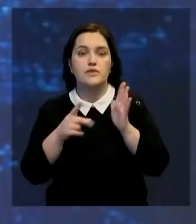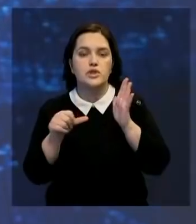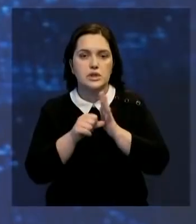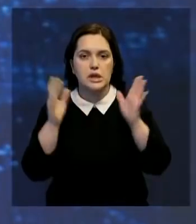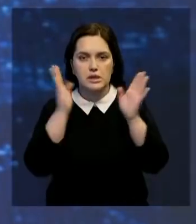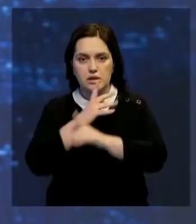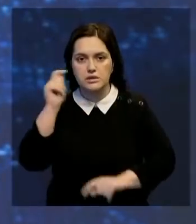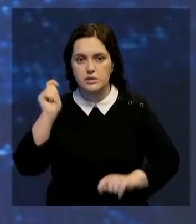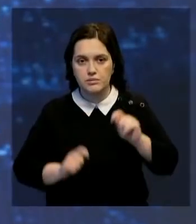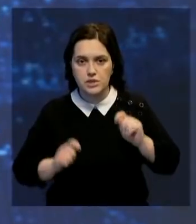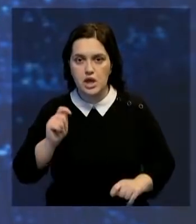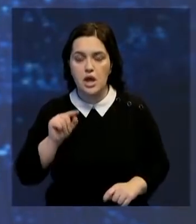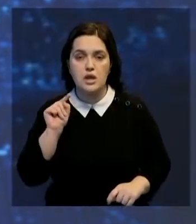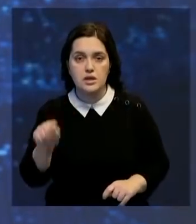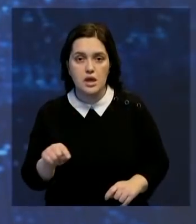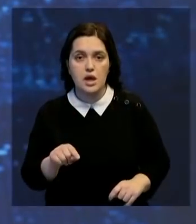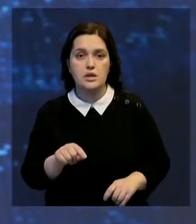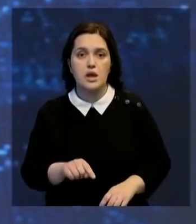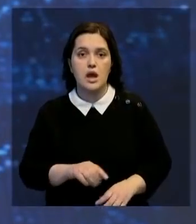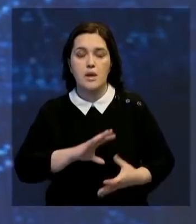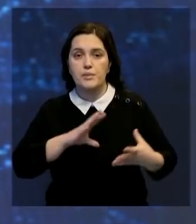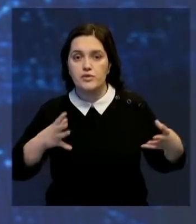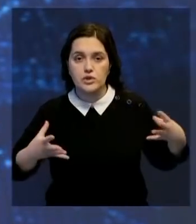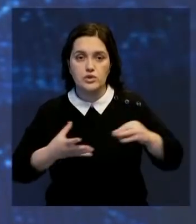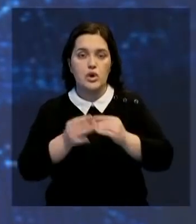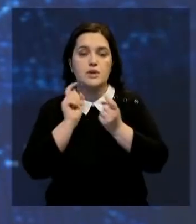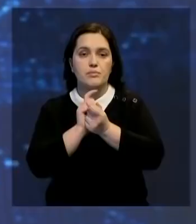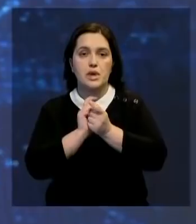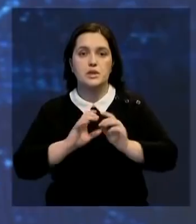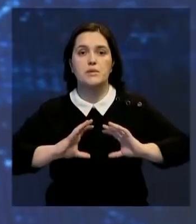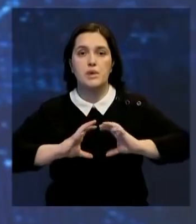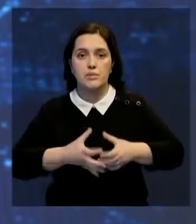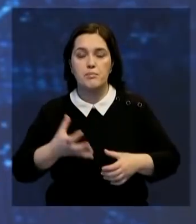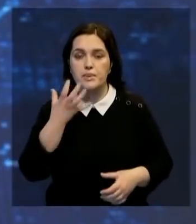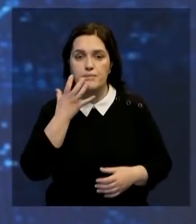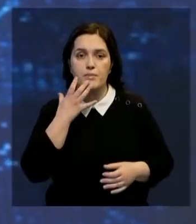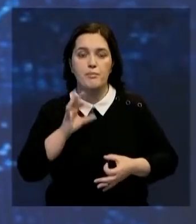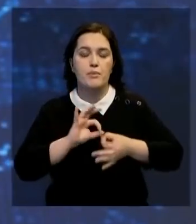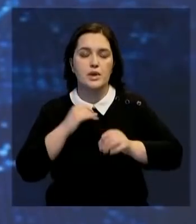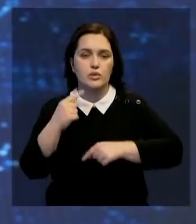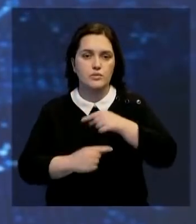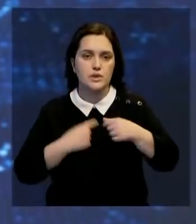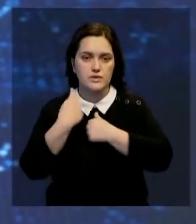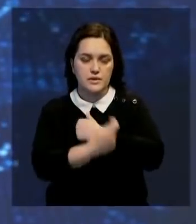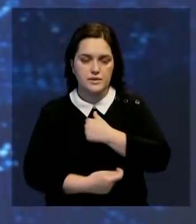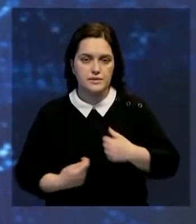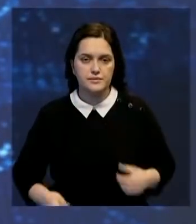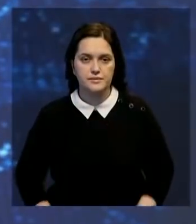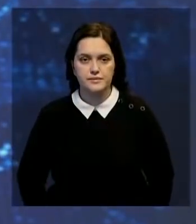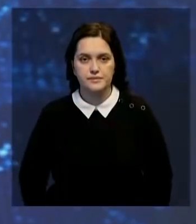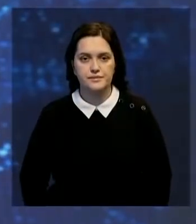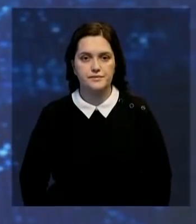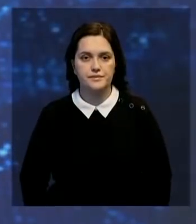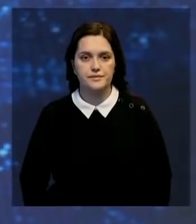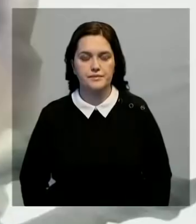26-я климатическая конференция. На ней подводят итоги борьбы с глобальным потеплением. Подробности в нашем сюжете.